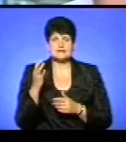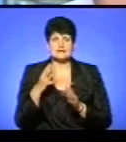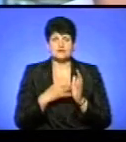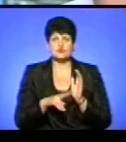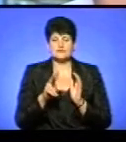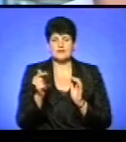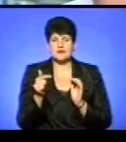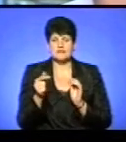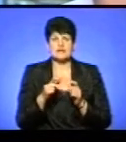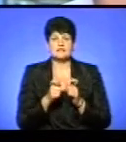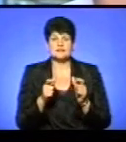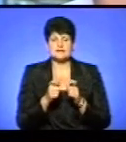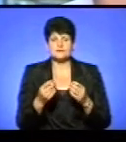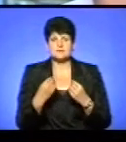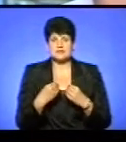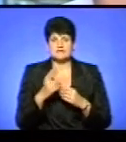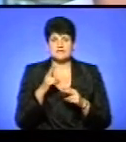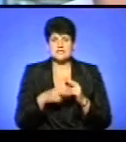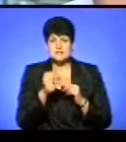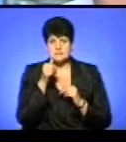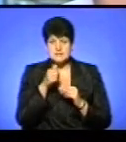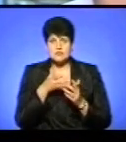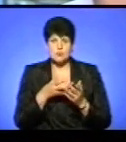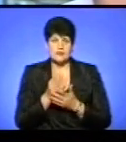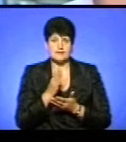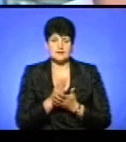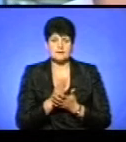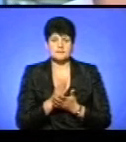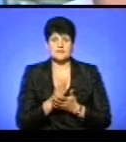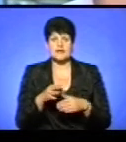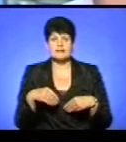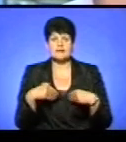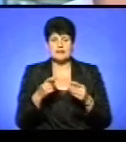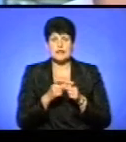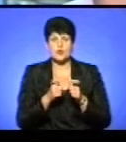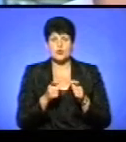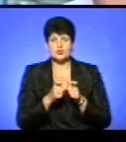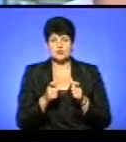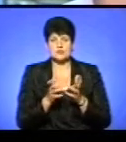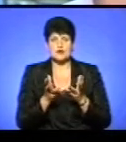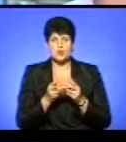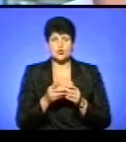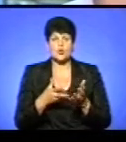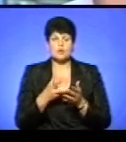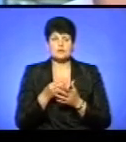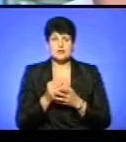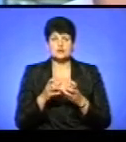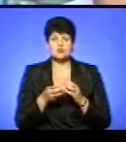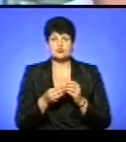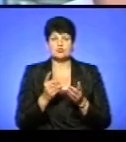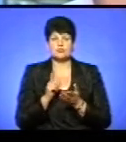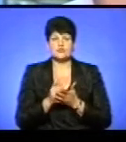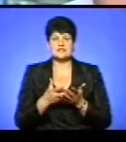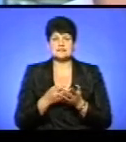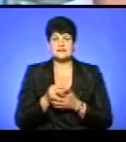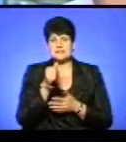квитанцію. Вони мені дали в кінці місяця і оплата є. Зазвичай нам давали корисок на рахунок оплати, суму, яку ми можемо оплатити